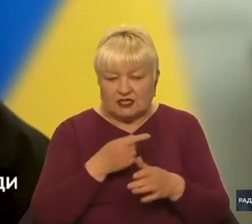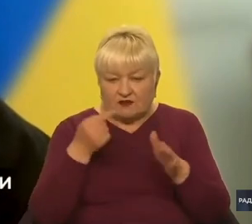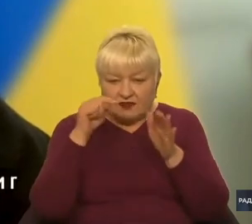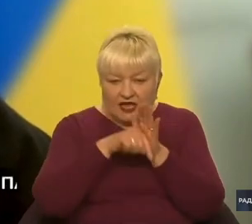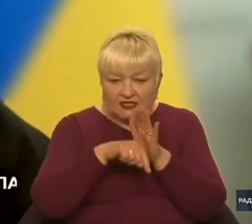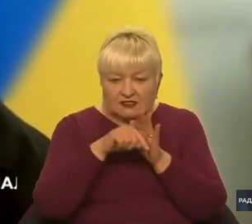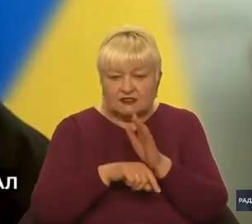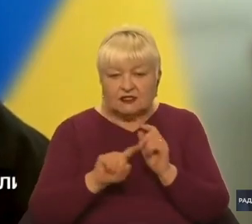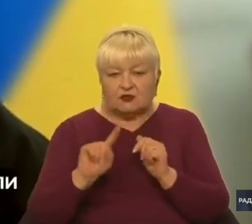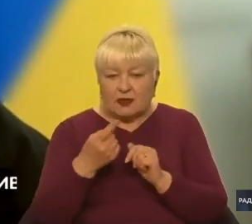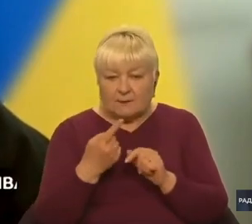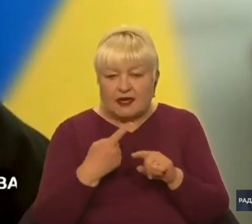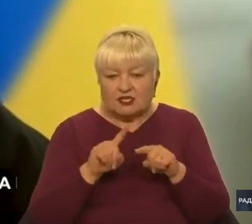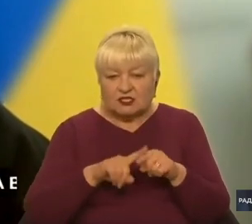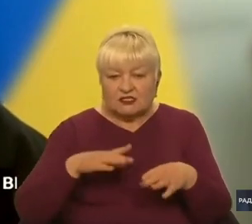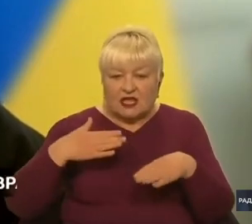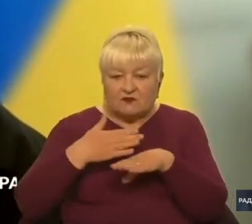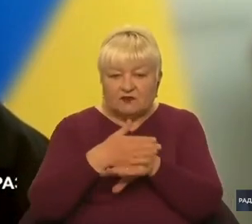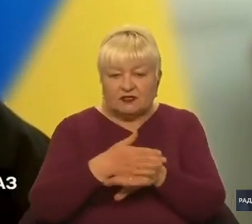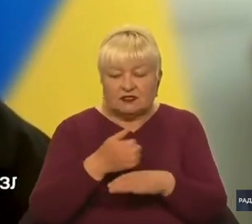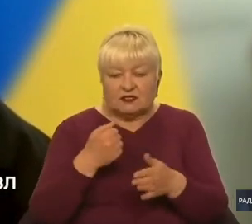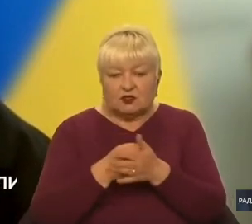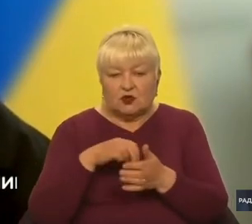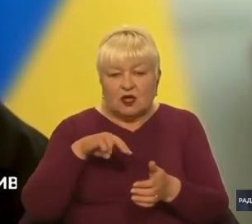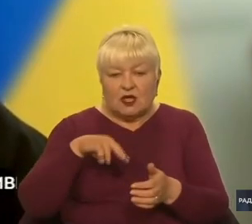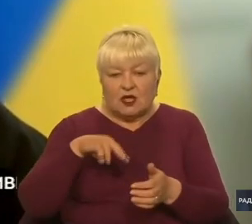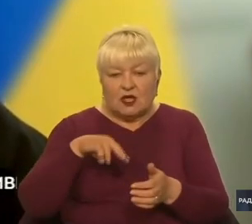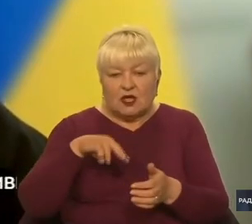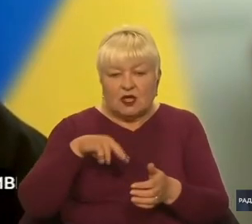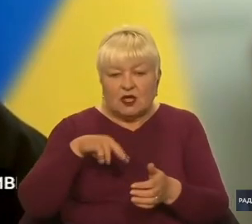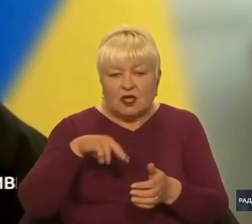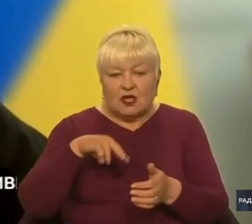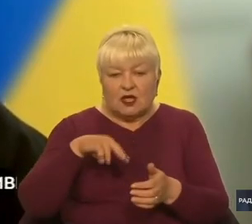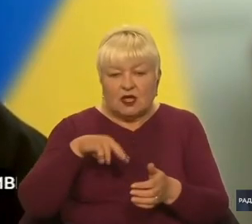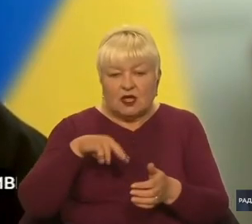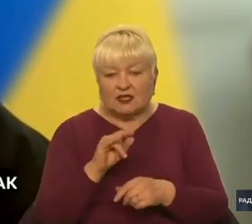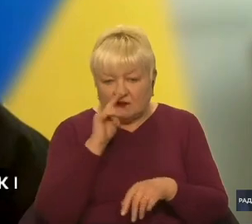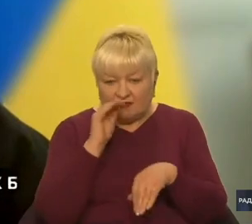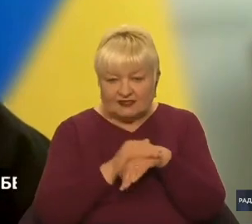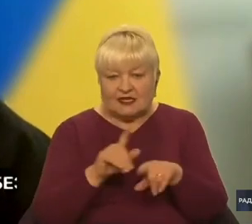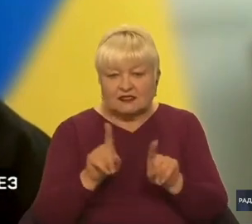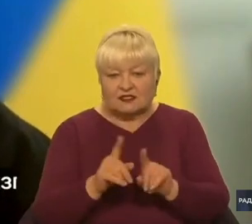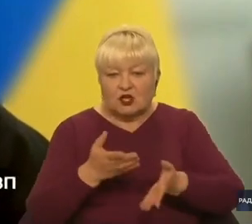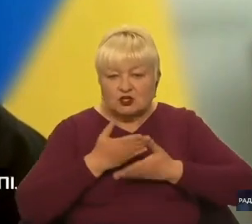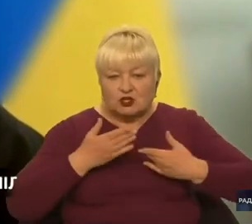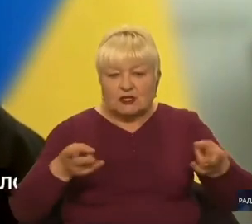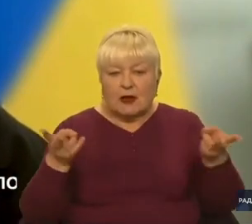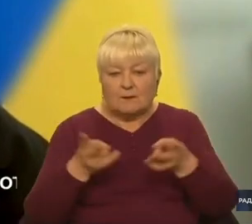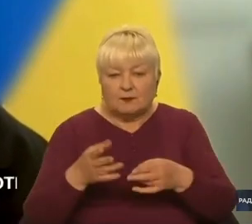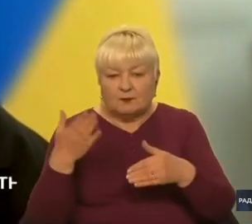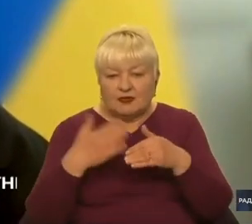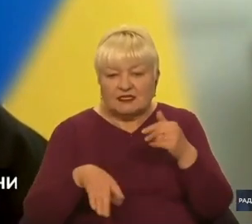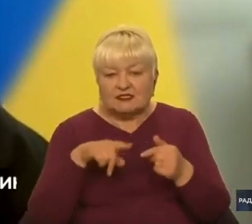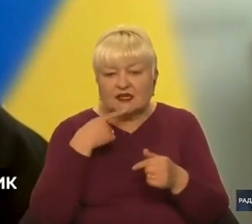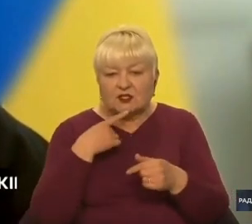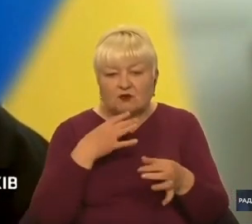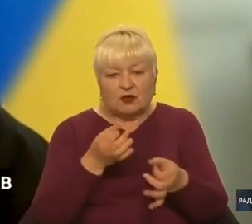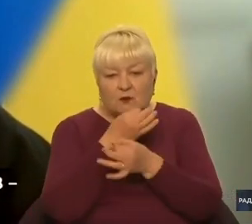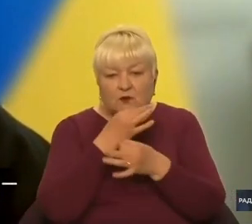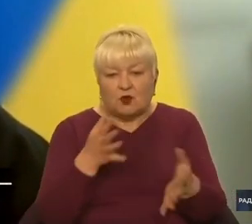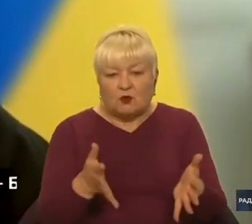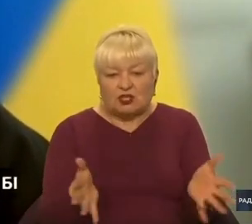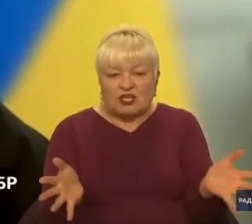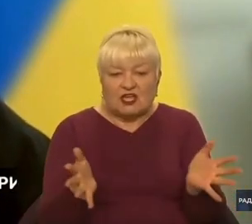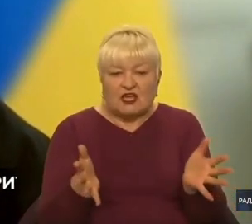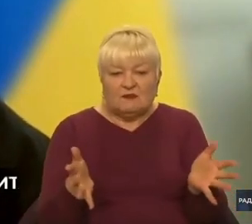звернути увагу. Перше, візит до МКСу і фіксація, що нам потрібно перестати говорити про будь-які гібридні